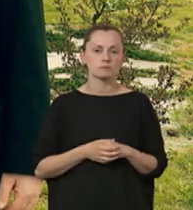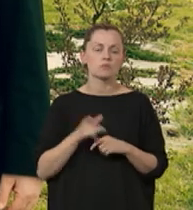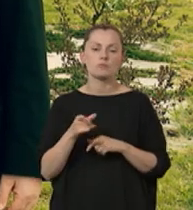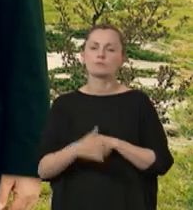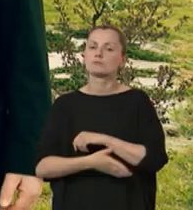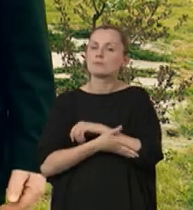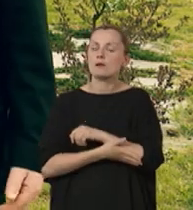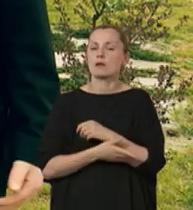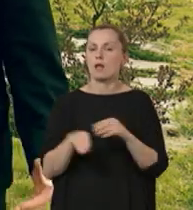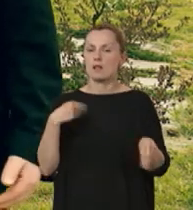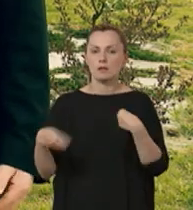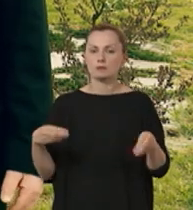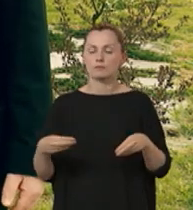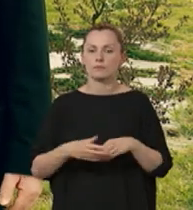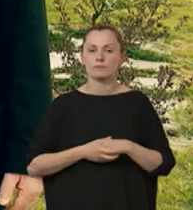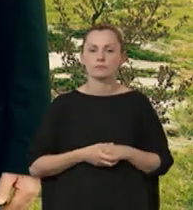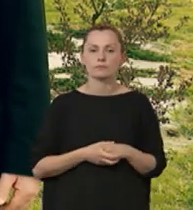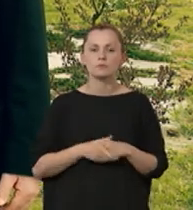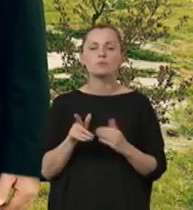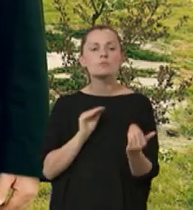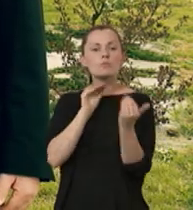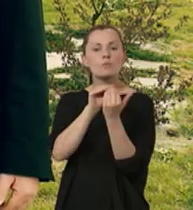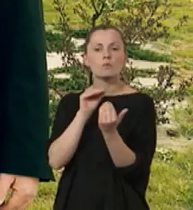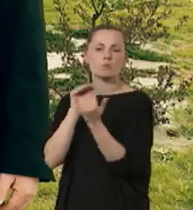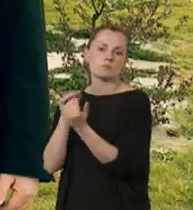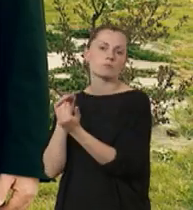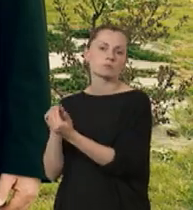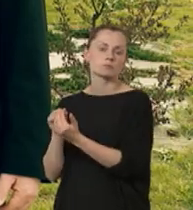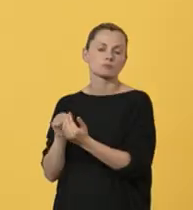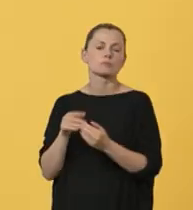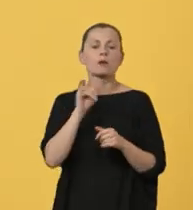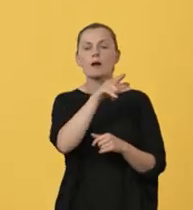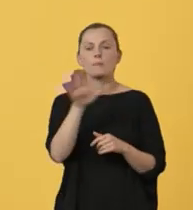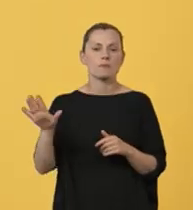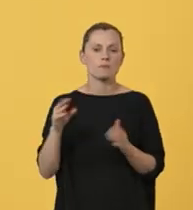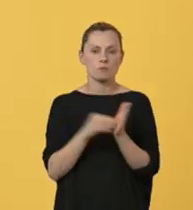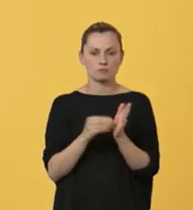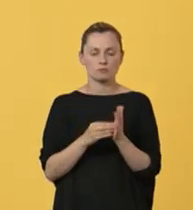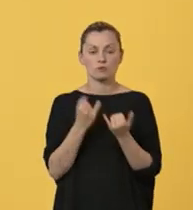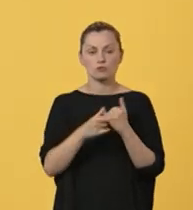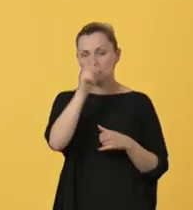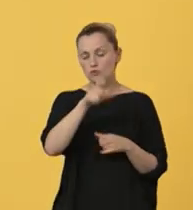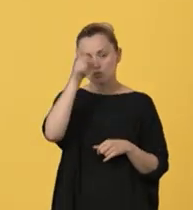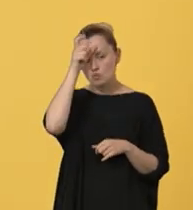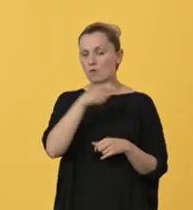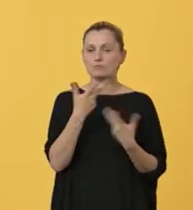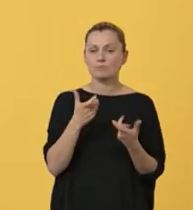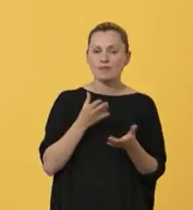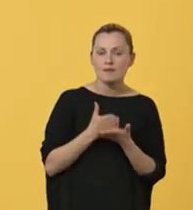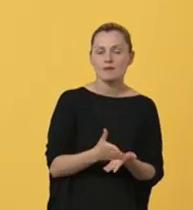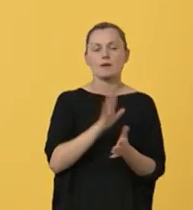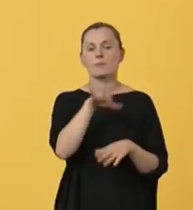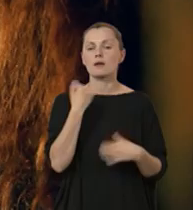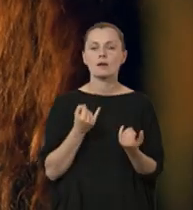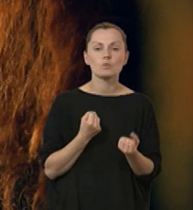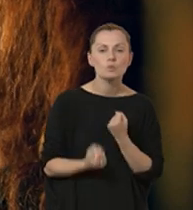jest wsparciem elastycznym, raczej dopasowanym do skali potrzeb. Jeżeli człowiek z czymś sobie nie radzi,